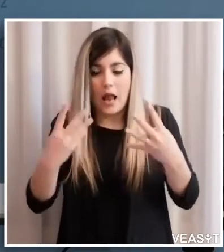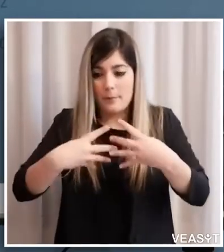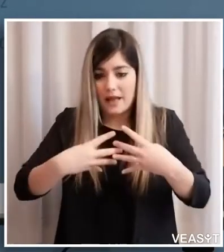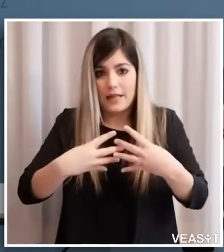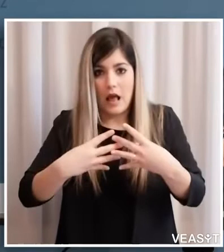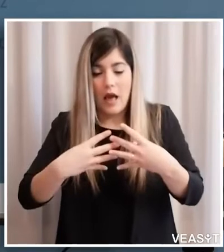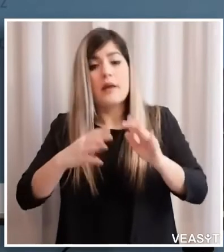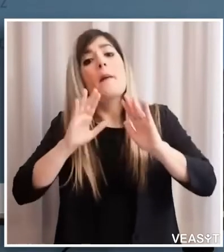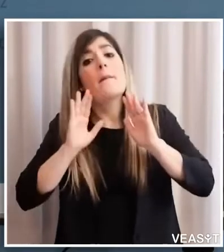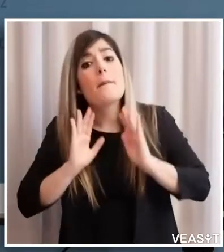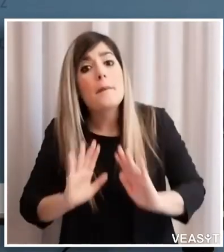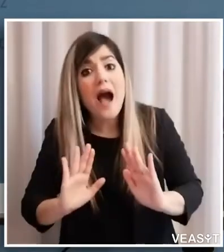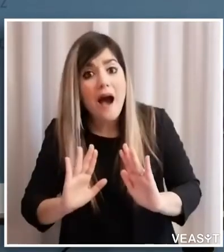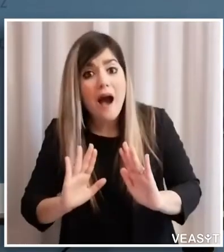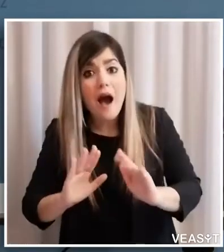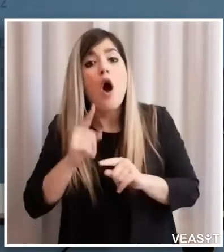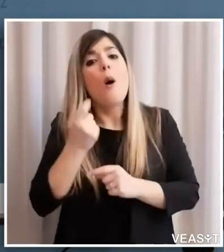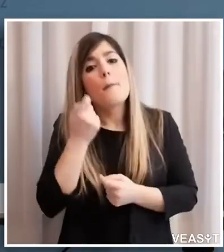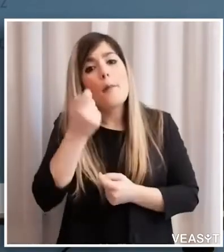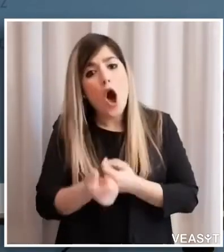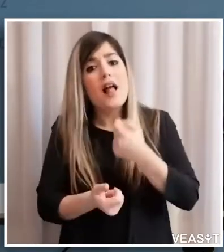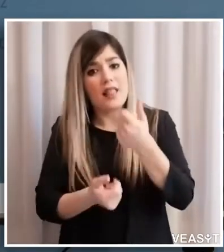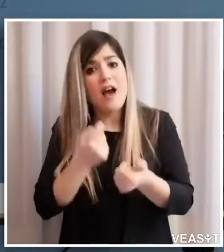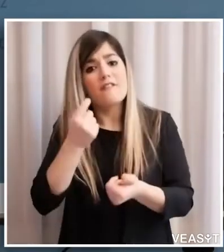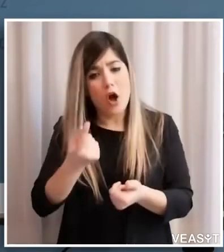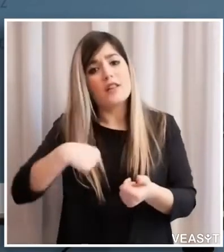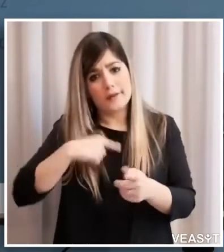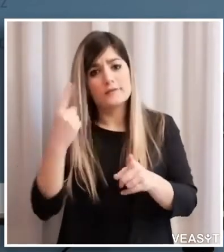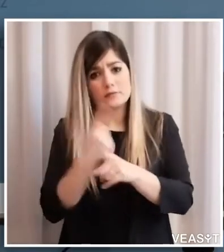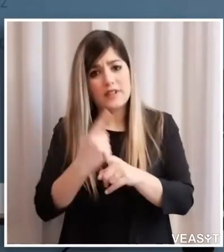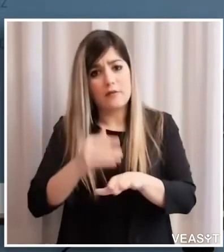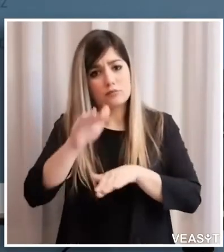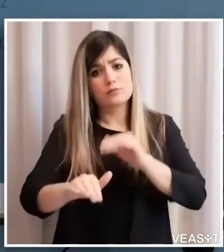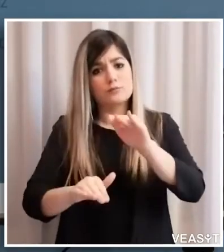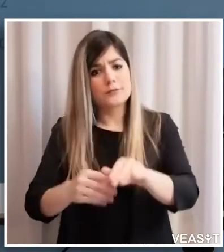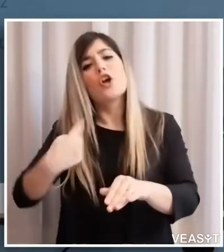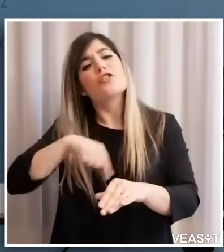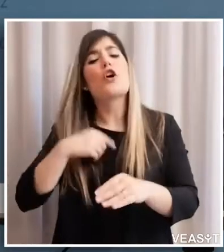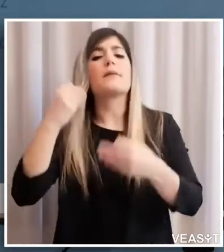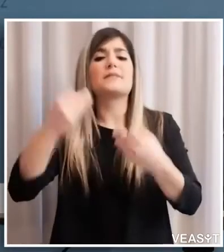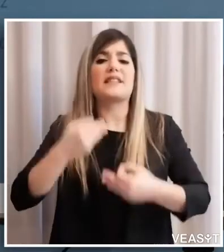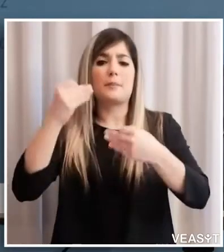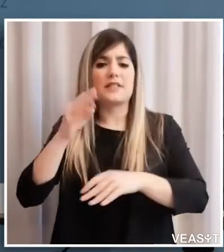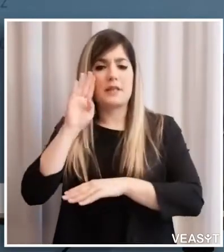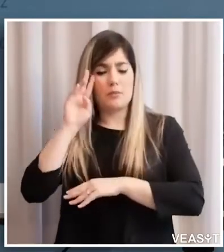facciamo un passo alla volta e cerchiamo sempre di essere all'avanguardia di quello che è attualmente disponibile